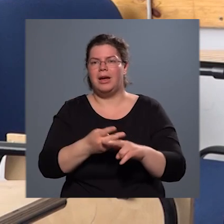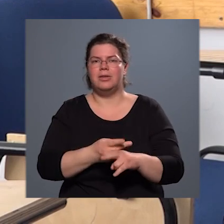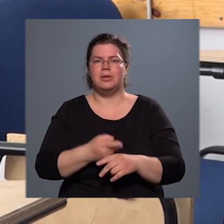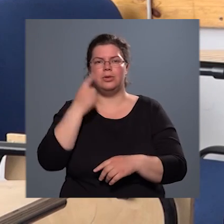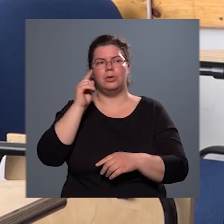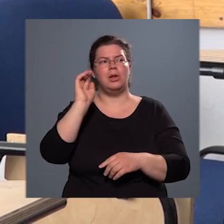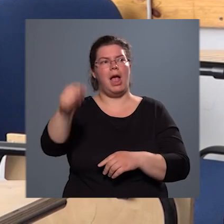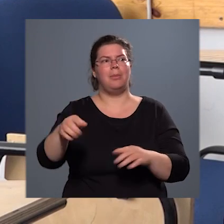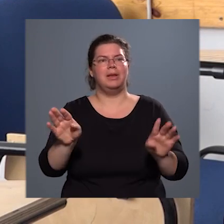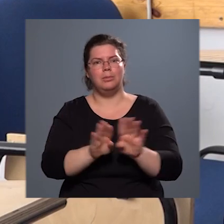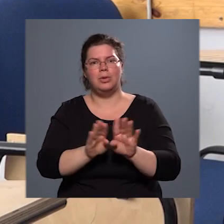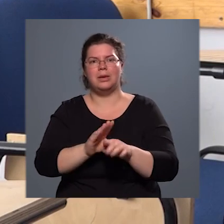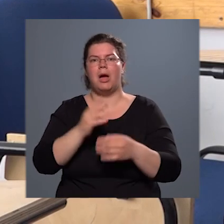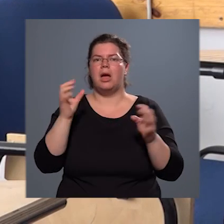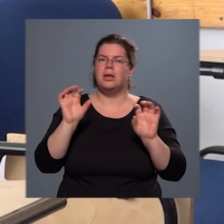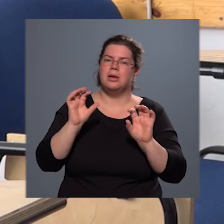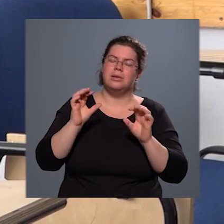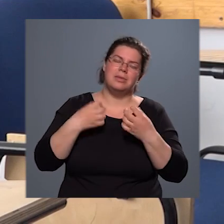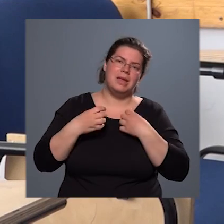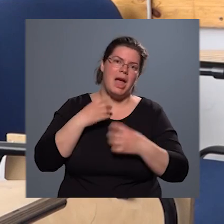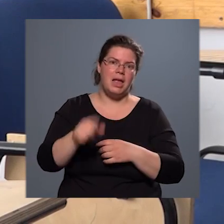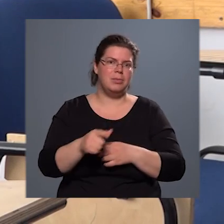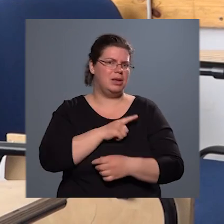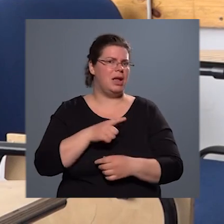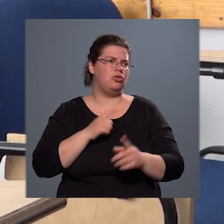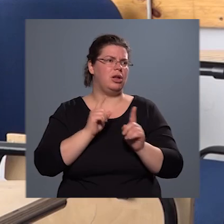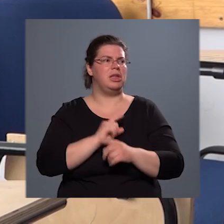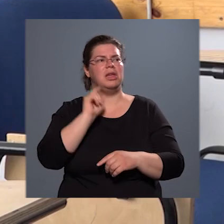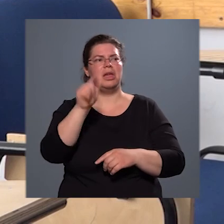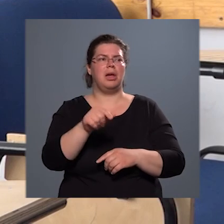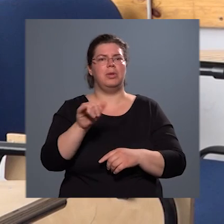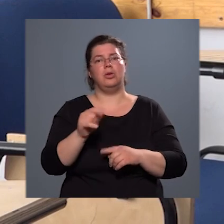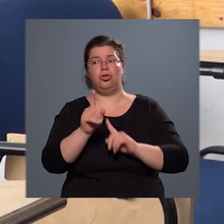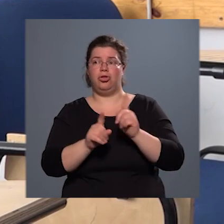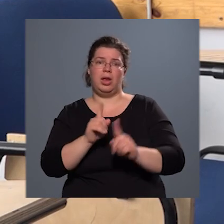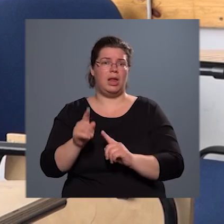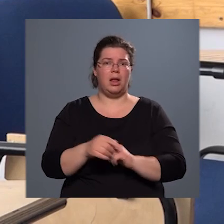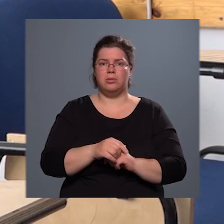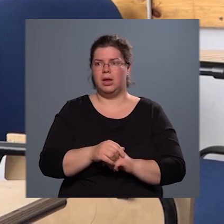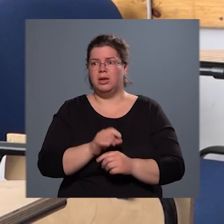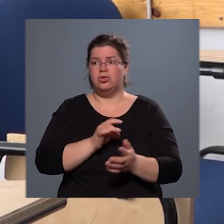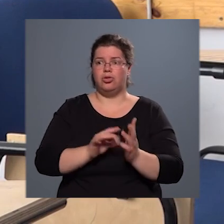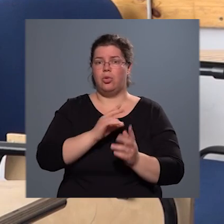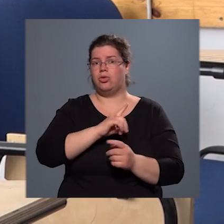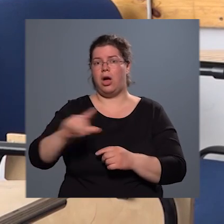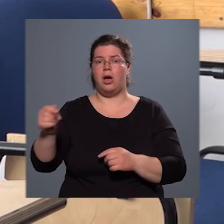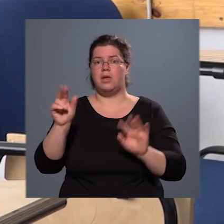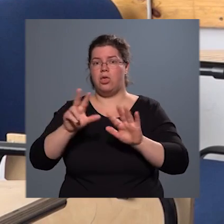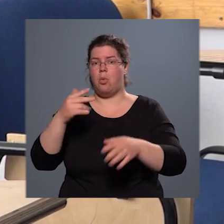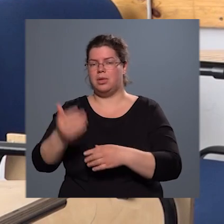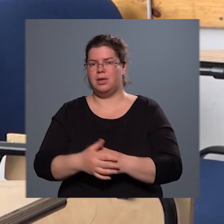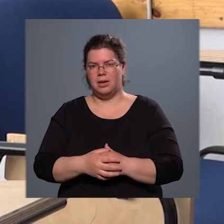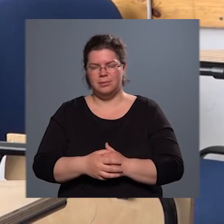moziba, színházba, ne csak így kimegyünk, és akkor sétálunk egyet, aztán gyorsan hazamegyünk nyolc órára,